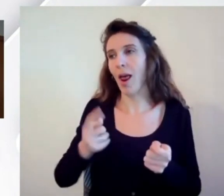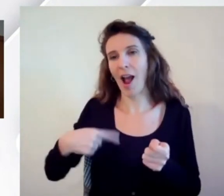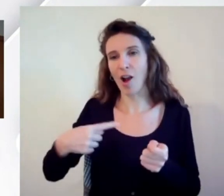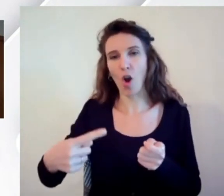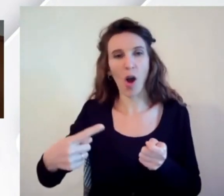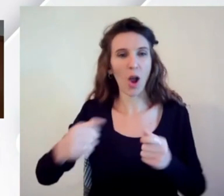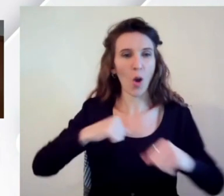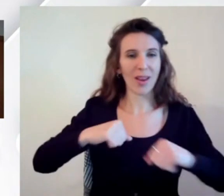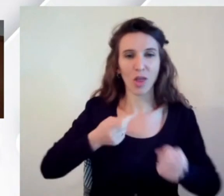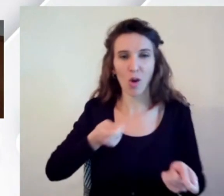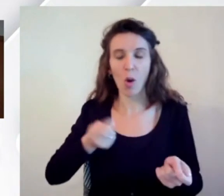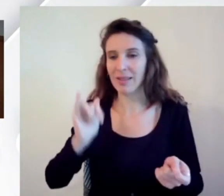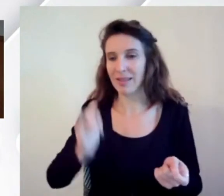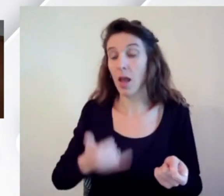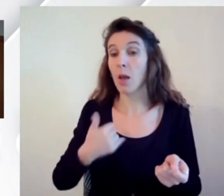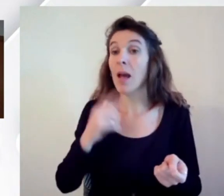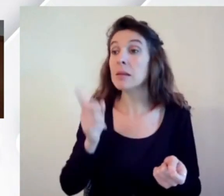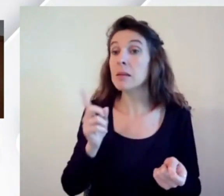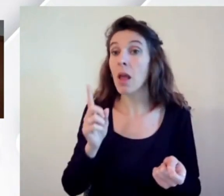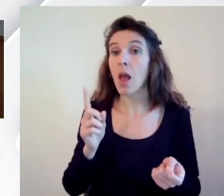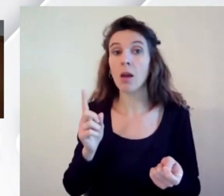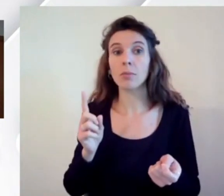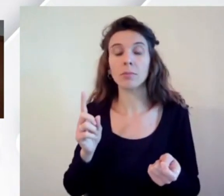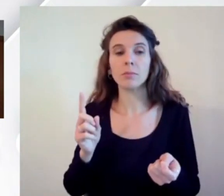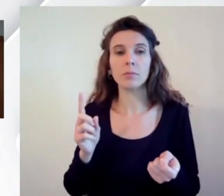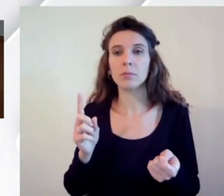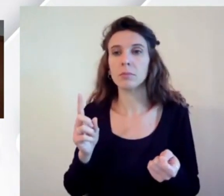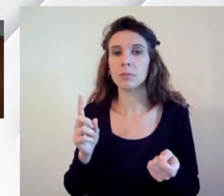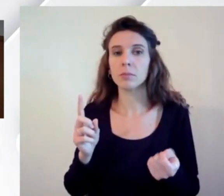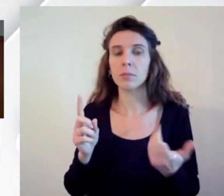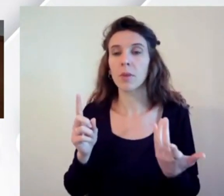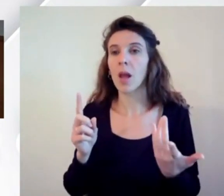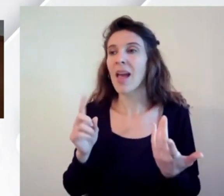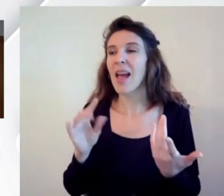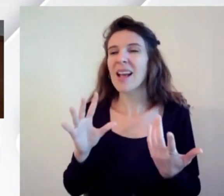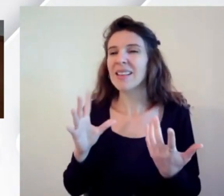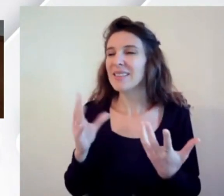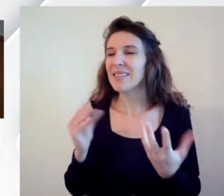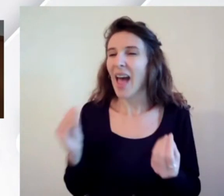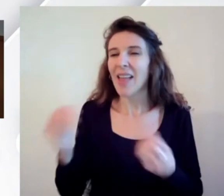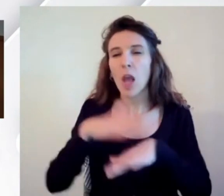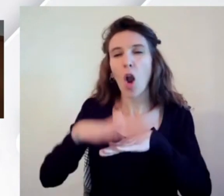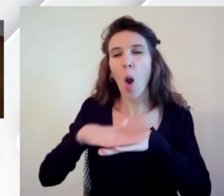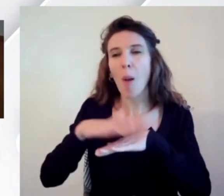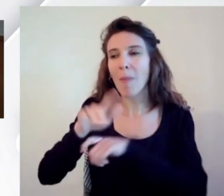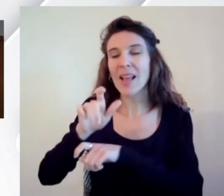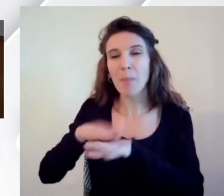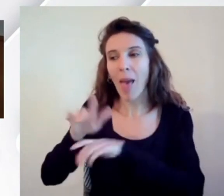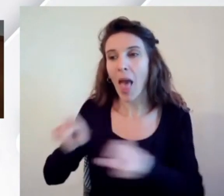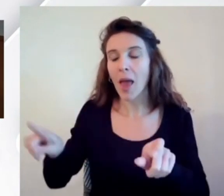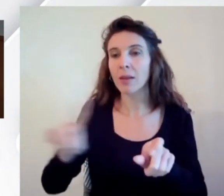coordinare però senza l'aiuto di grandi player senza l'aiuto delle grandi